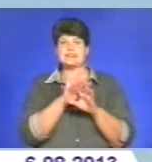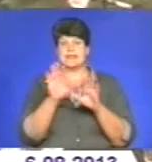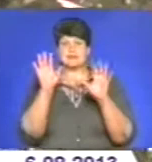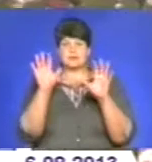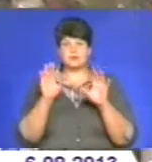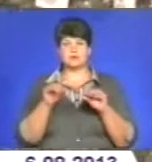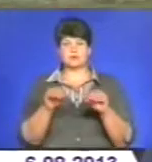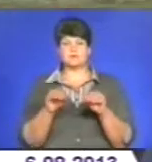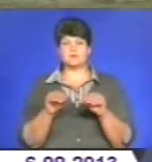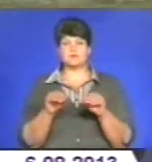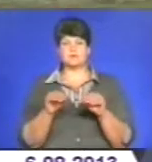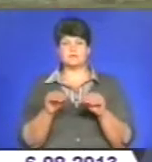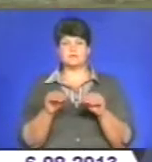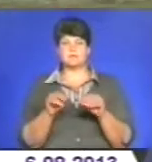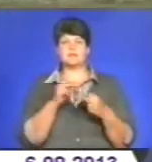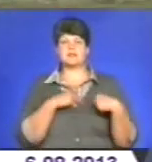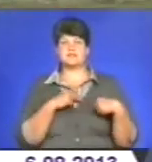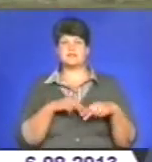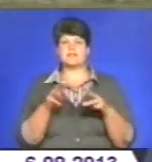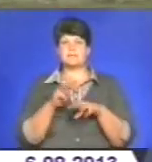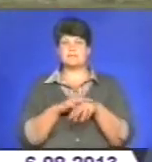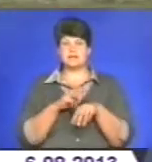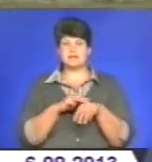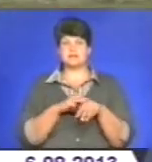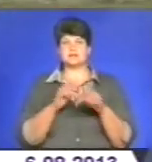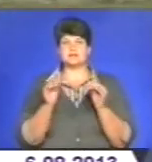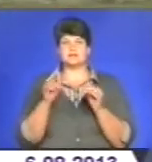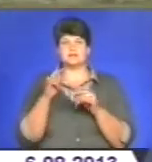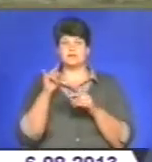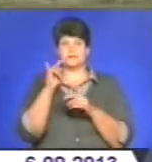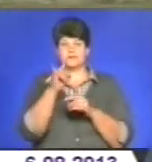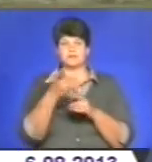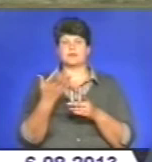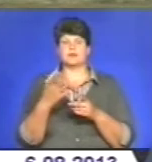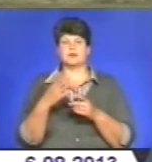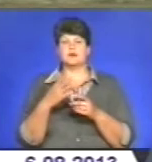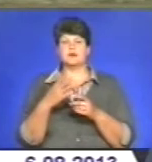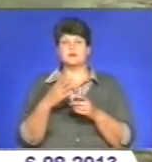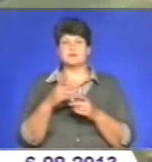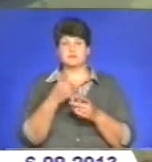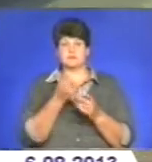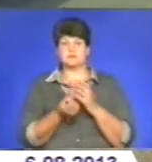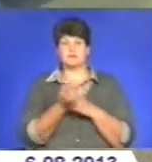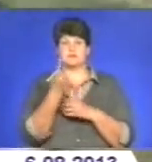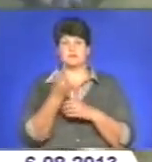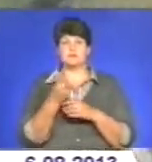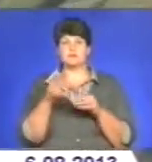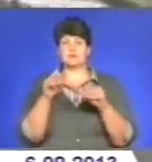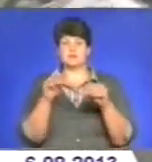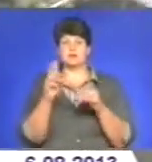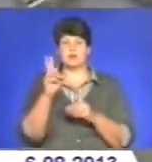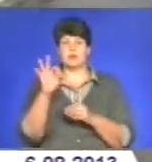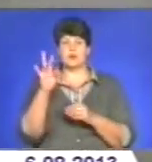навіть малу авіацію. Працівники міліції за допомогою малої авіації вже задокументували три незаконних посівів конопель. За допомогою фото